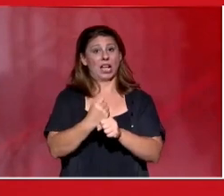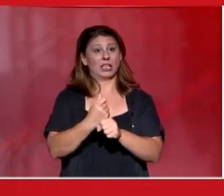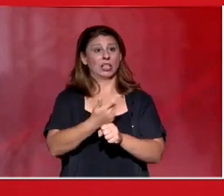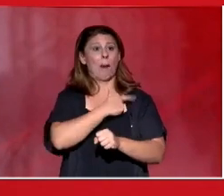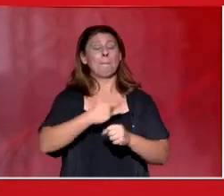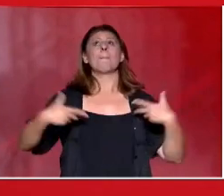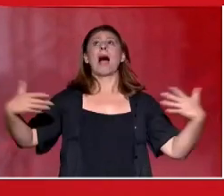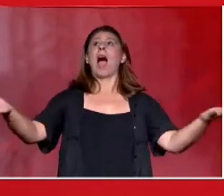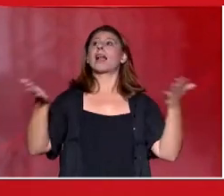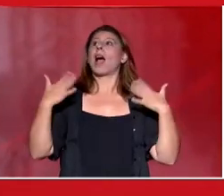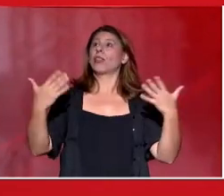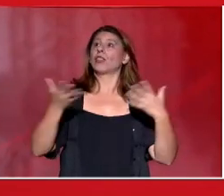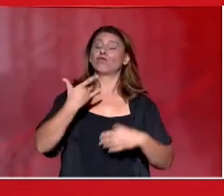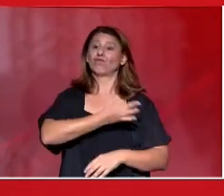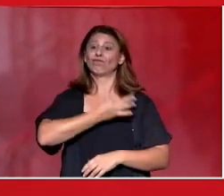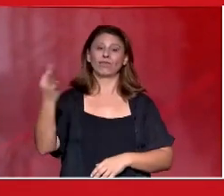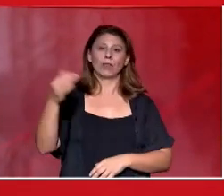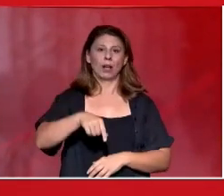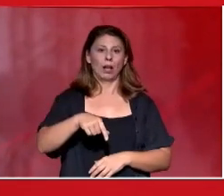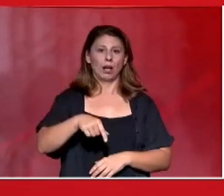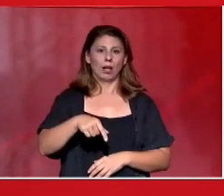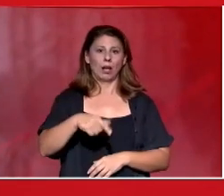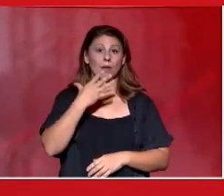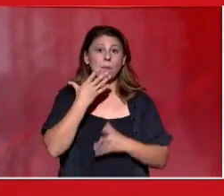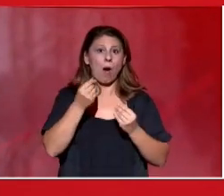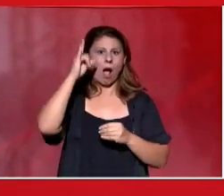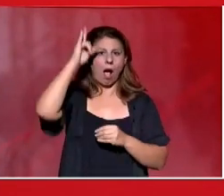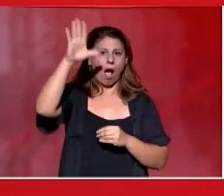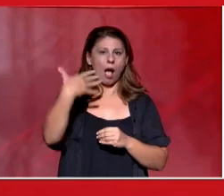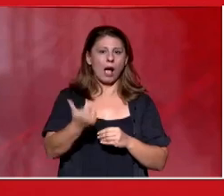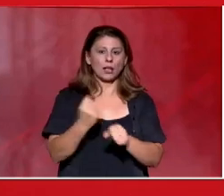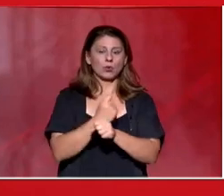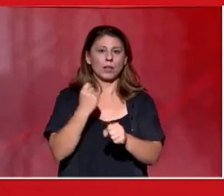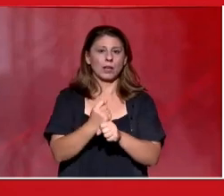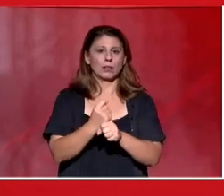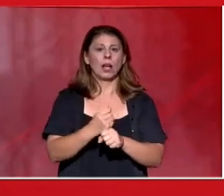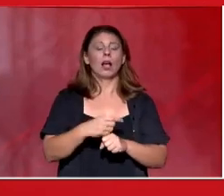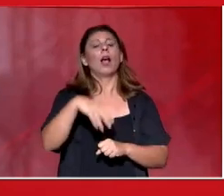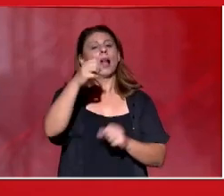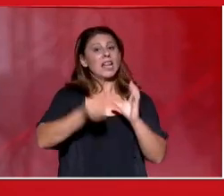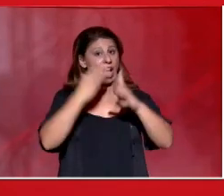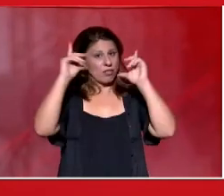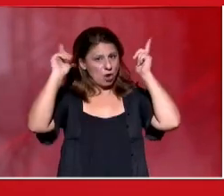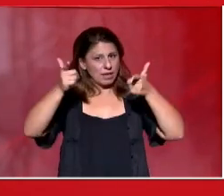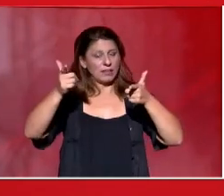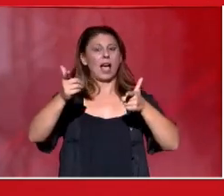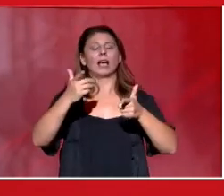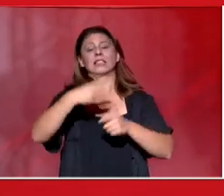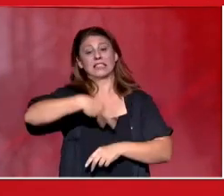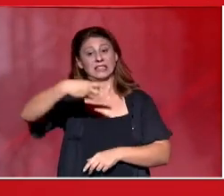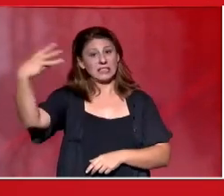εφιάλτης για τους εργάτες και ας τον λιβανίζουνε η νέα δημοκρατία ο ΣΥΡΙΖΑ και το ΠΑΣΟΚ.